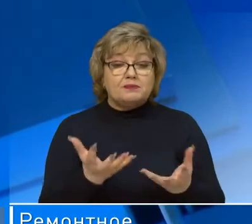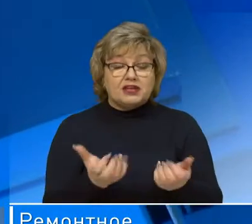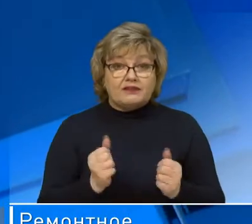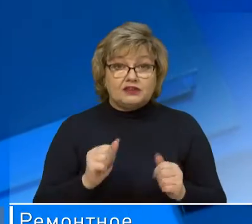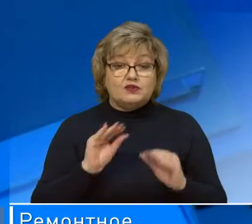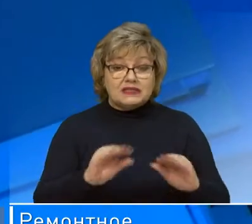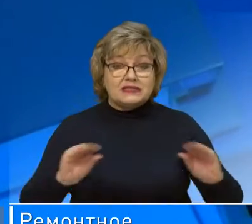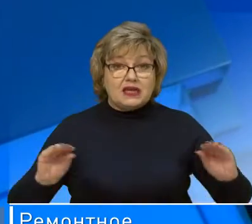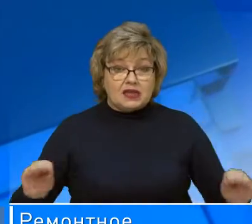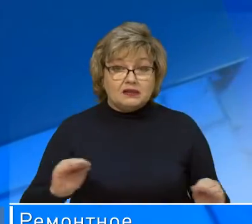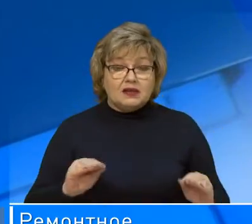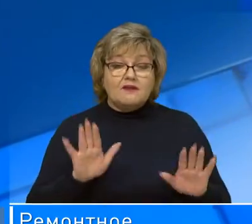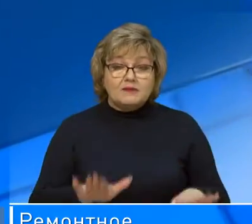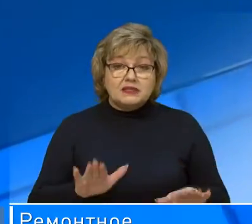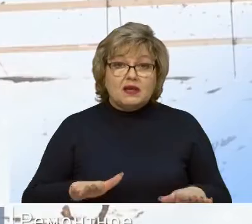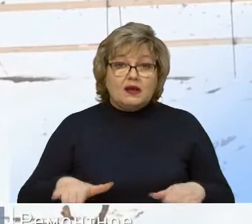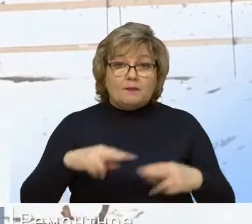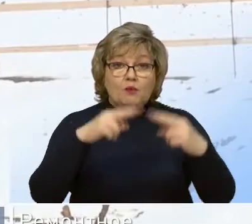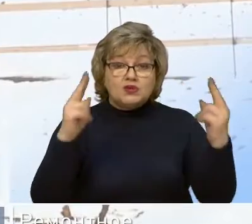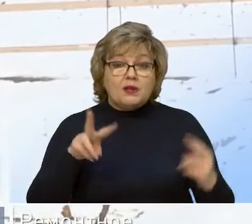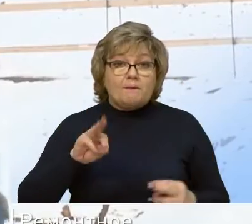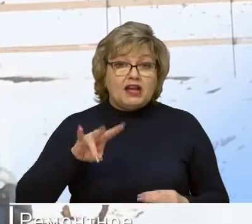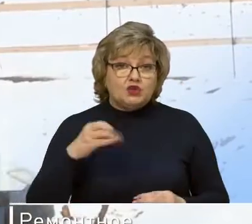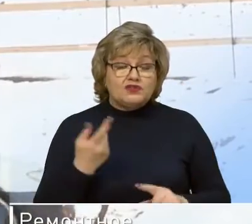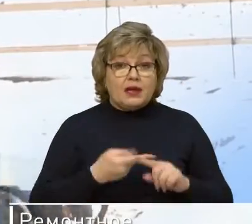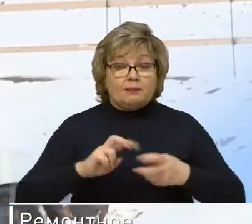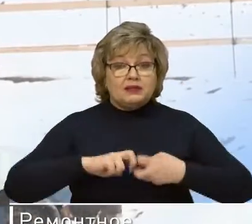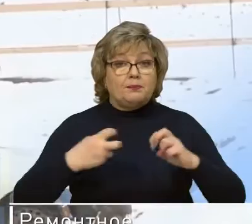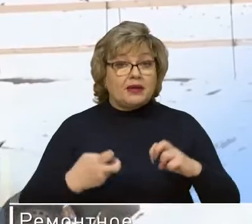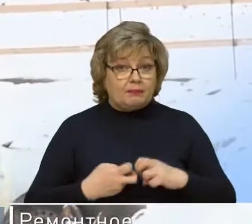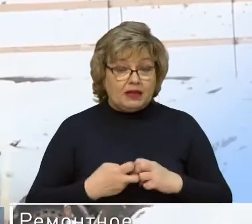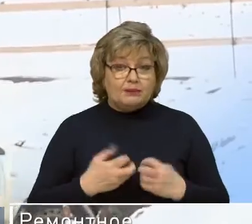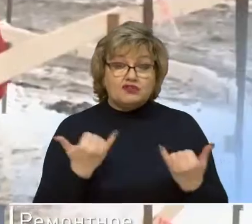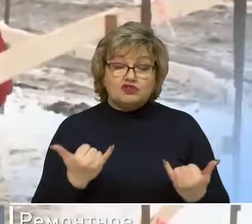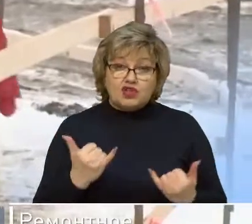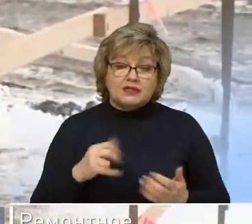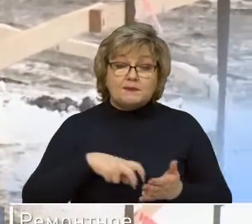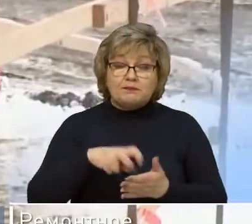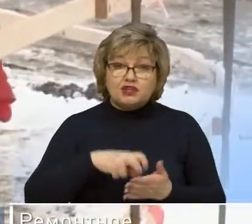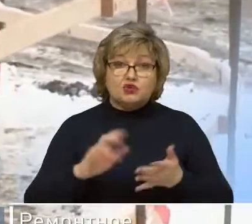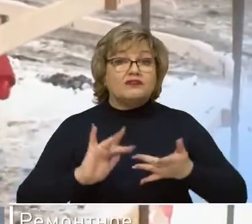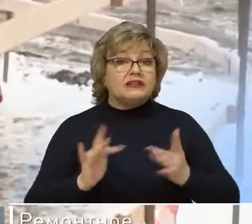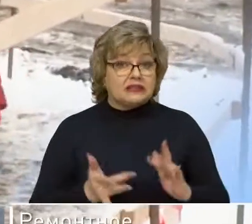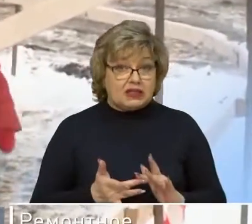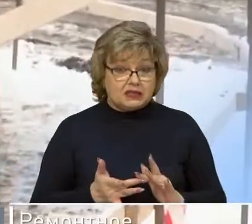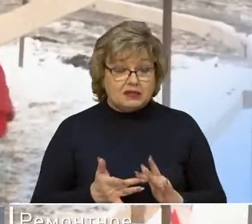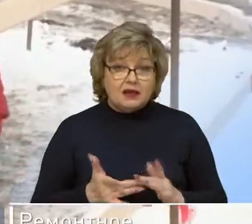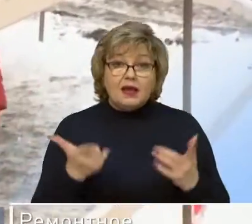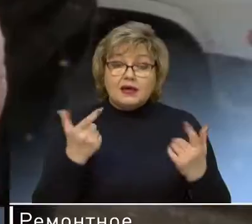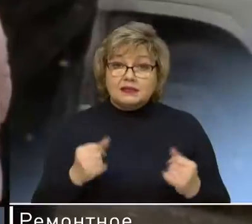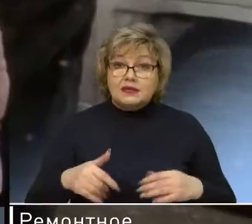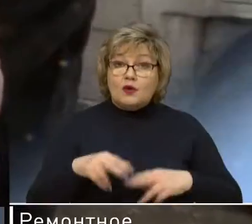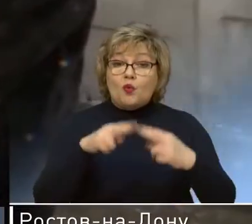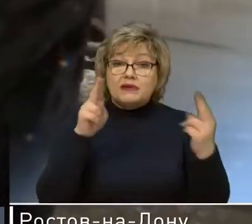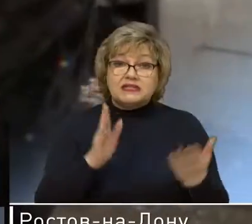автомобилей в районе моста на Малиновского. Об этих проблемах ростовчане чаще всего сейчас пишут в социальных сетях, где у моста на